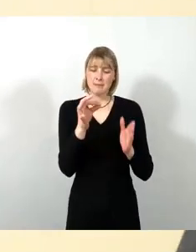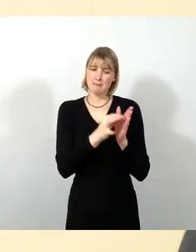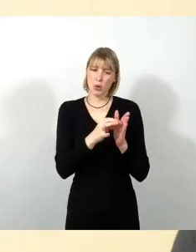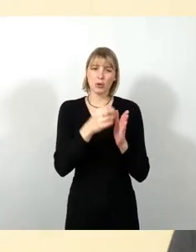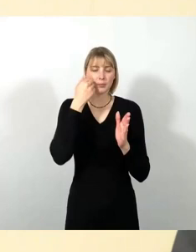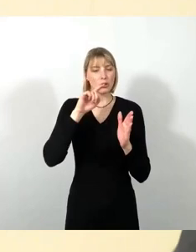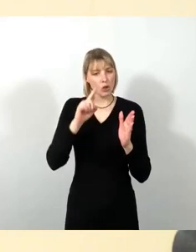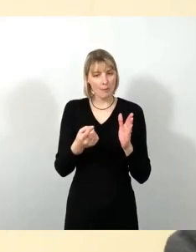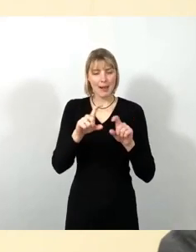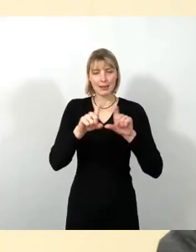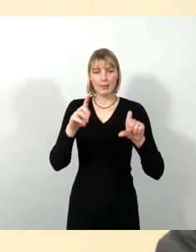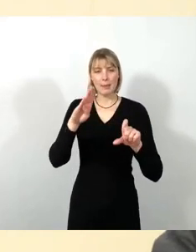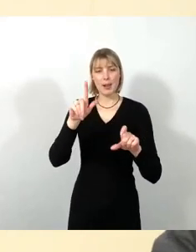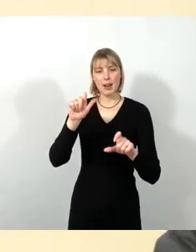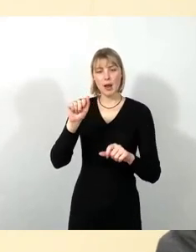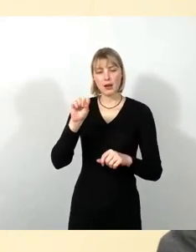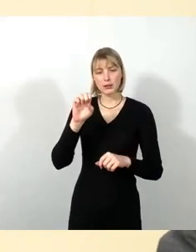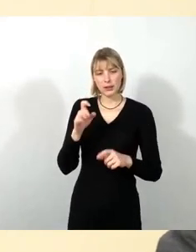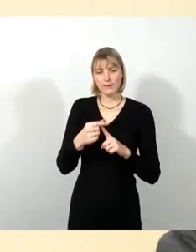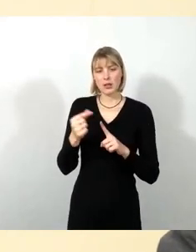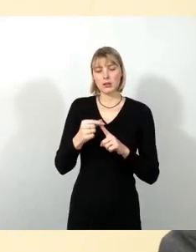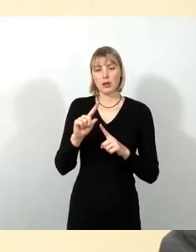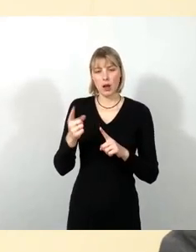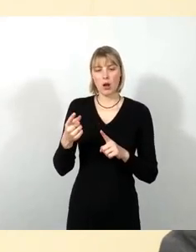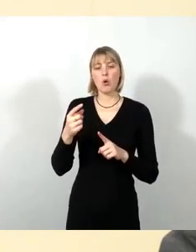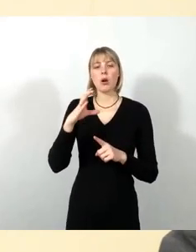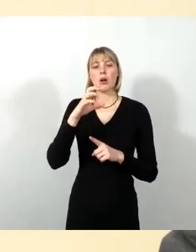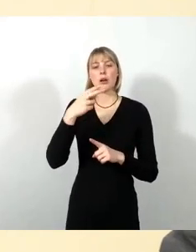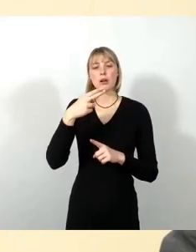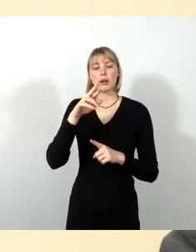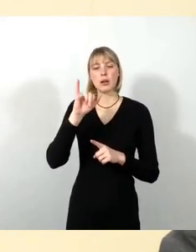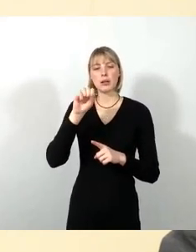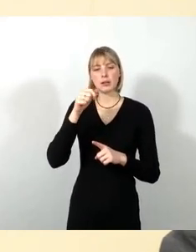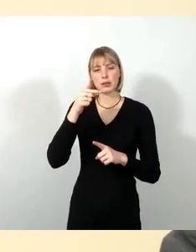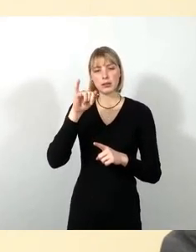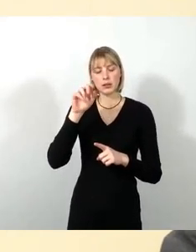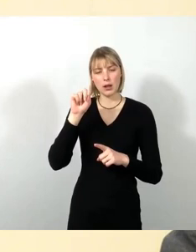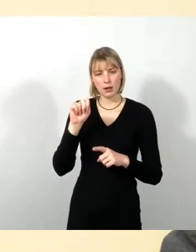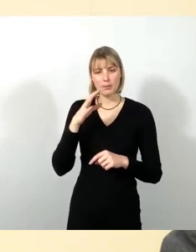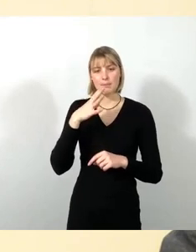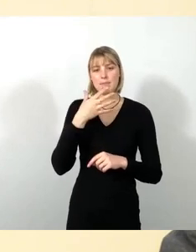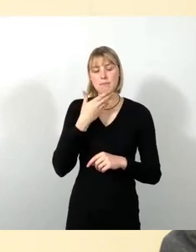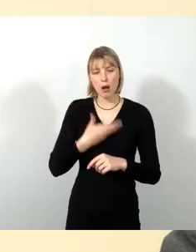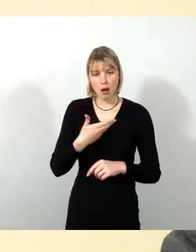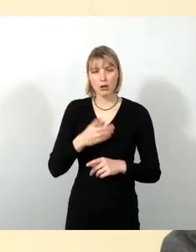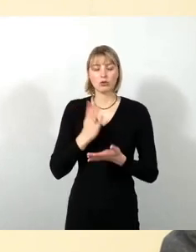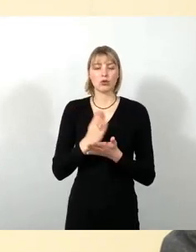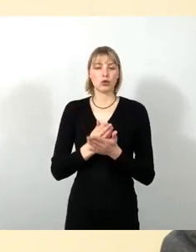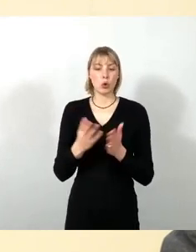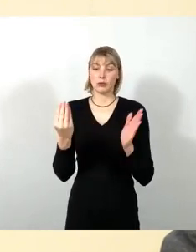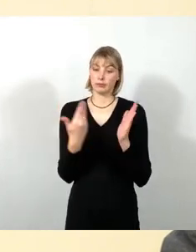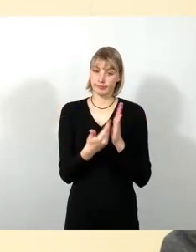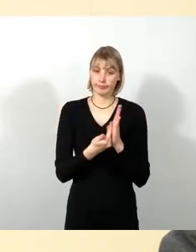sprechen kommen. Auch der Stadtbezirksamtsleiter Christian Barth hat ja im Kulturausschuss ausdrücklich darauf hingewiesen, dass für diesen großen